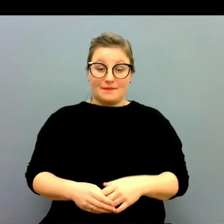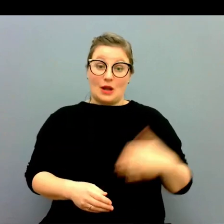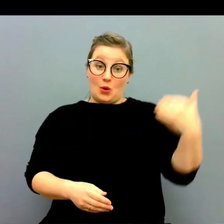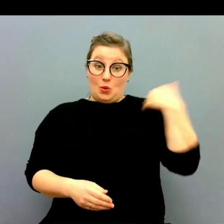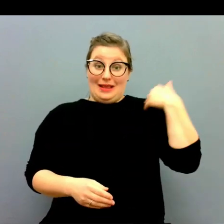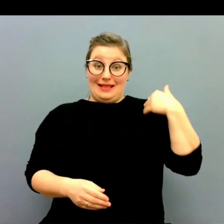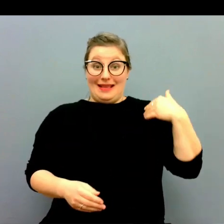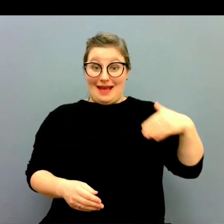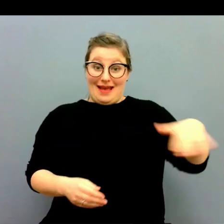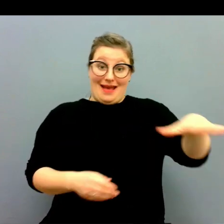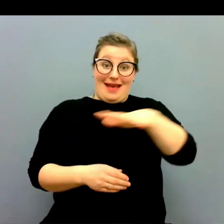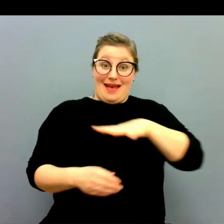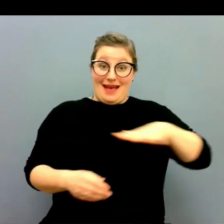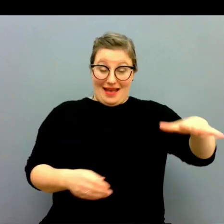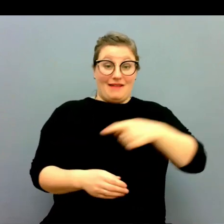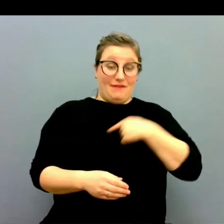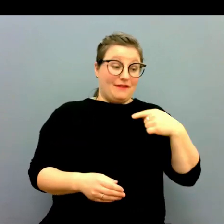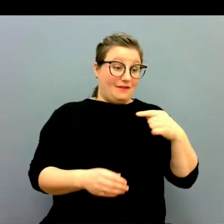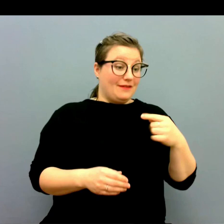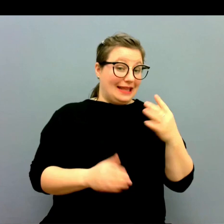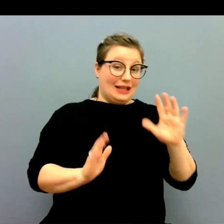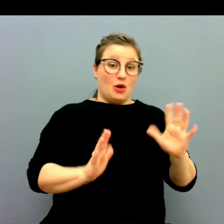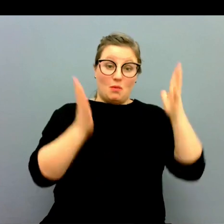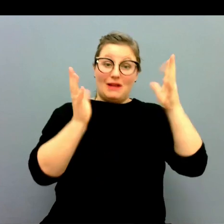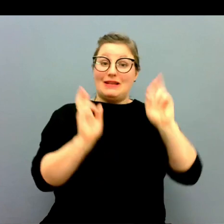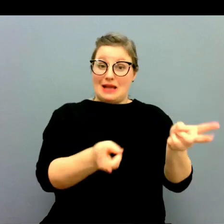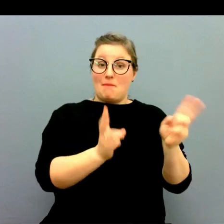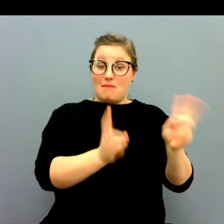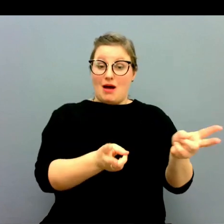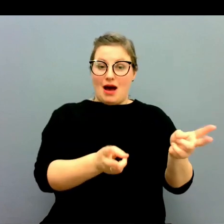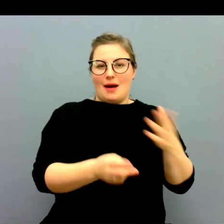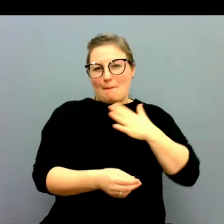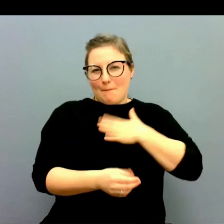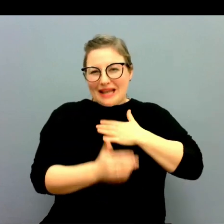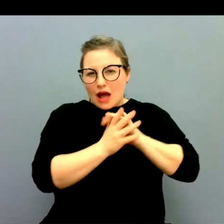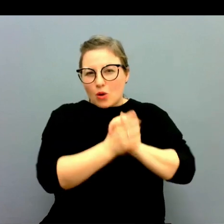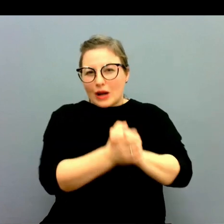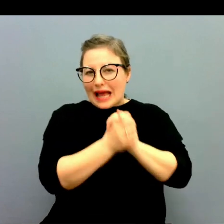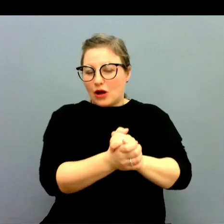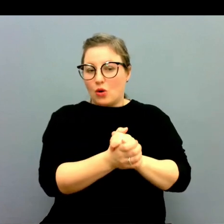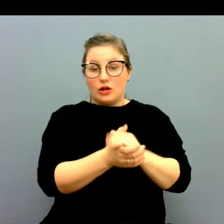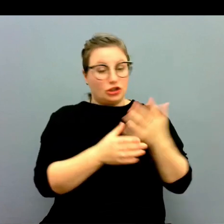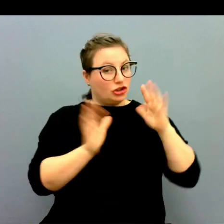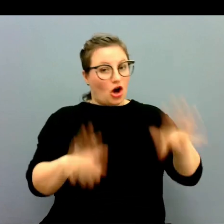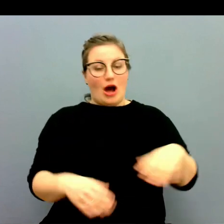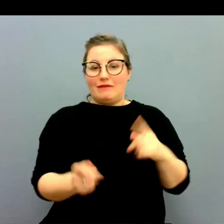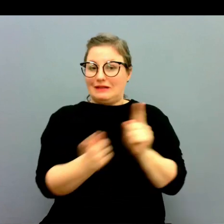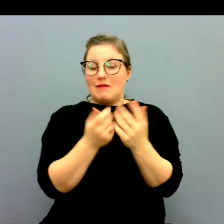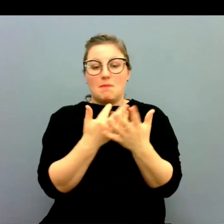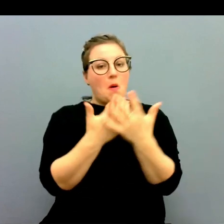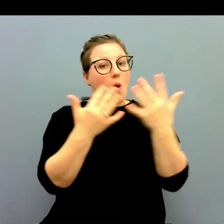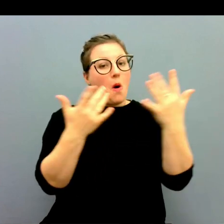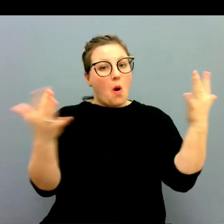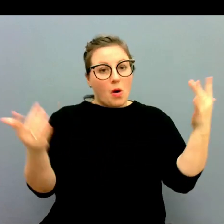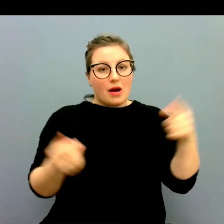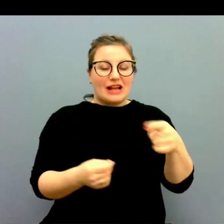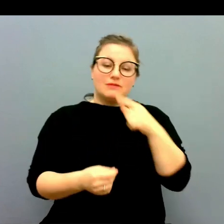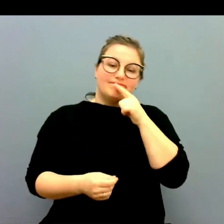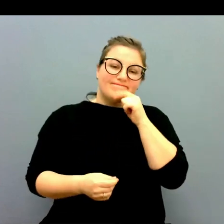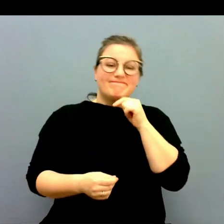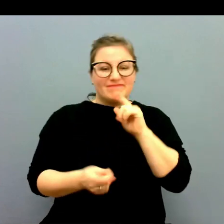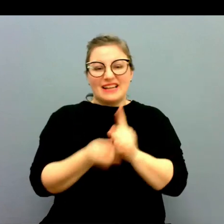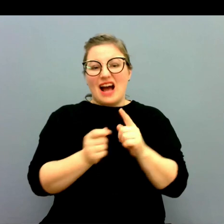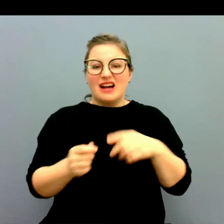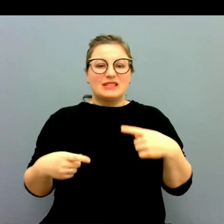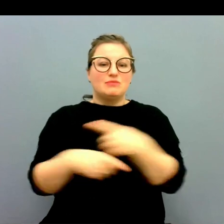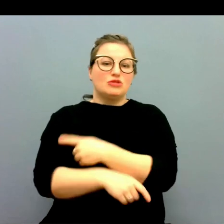På fältet så ser vi ju samma sak. Vi upplever ju samma sak med kollegorna jag jobbar med. Jag har pratat med många som funderar